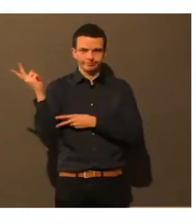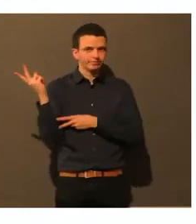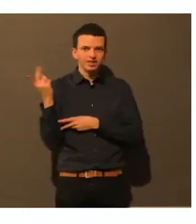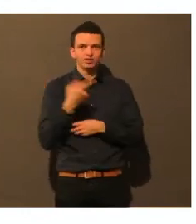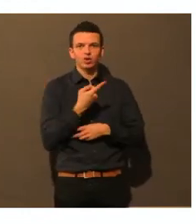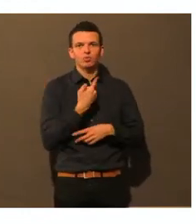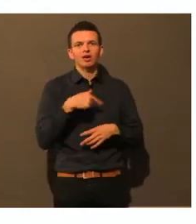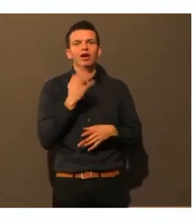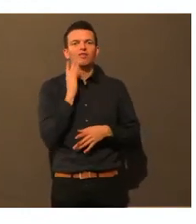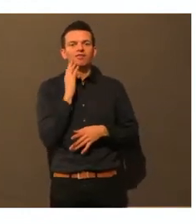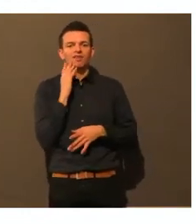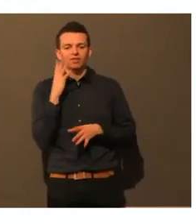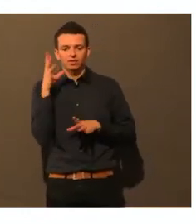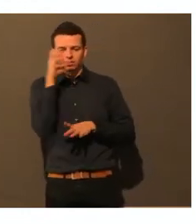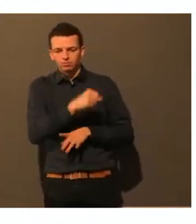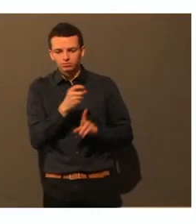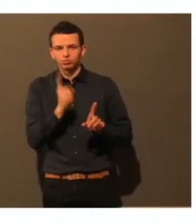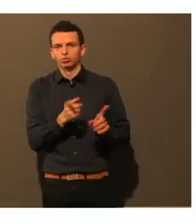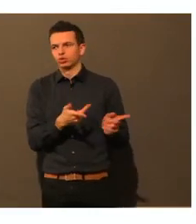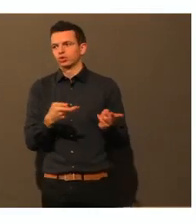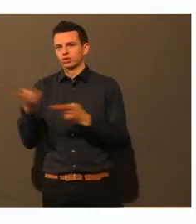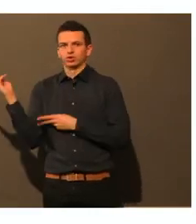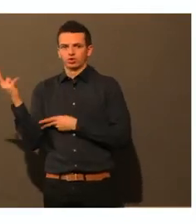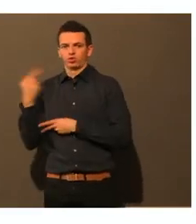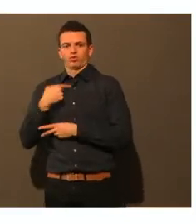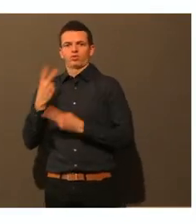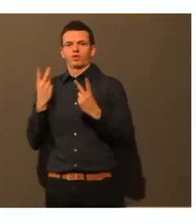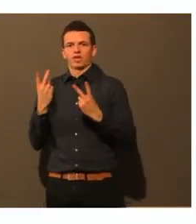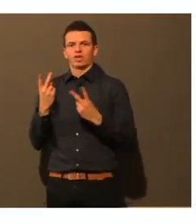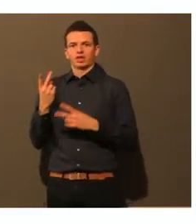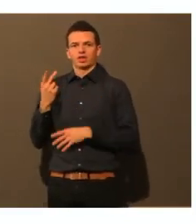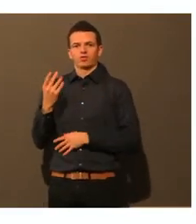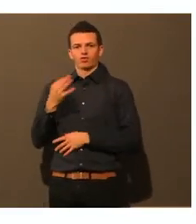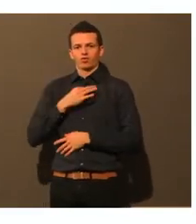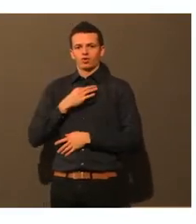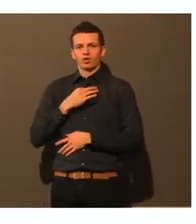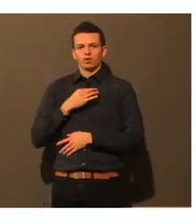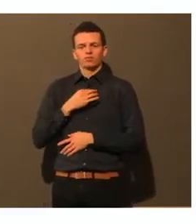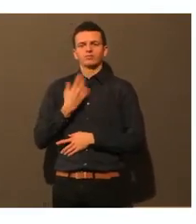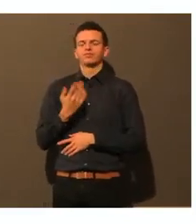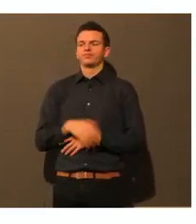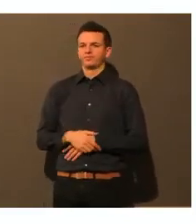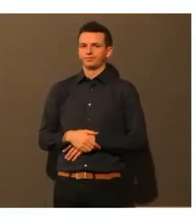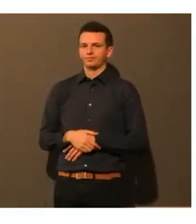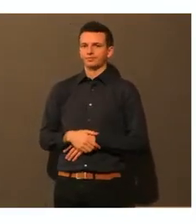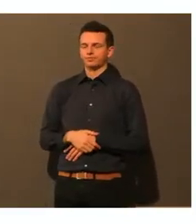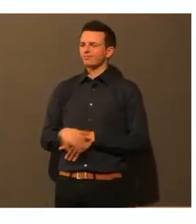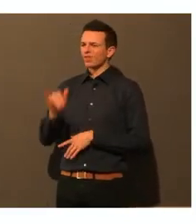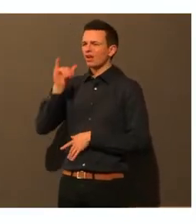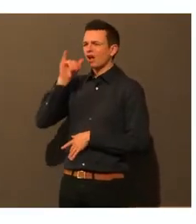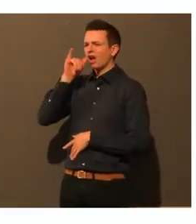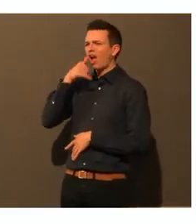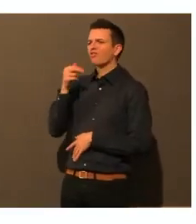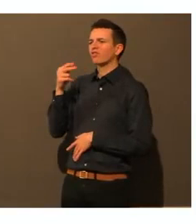bezeichnet. Ich glaube, das liegt einfach nur daran, dass das so eingeblendet ist. Sie heißt Kühn. Kühn, Kühn, Kühn. Entschuldigung, Frau Kühn.